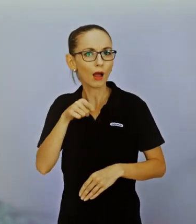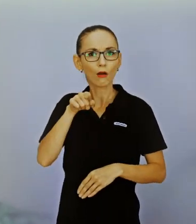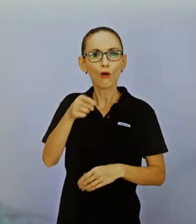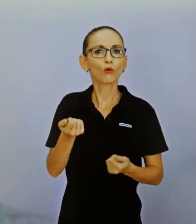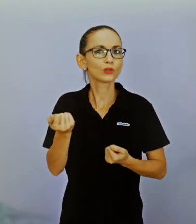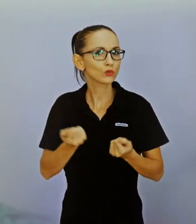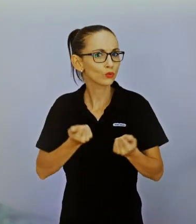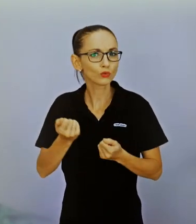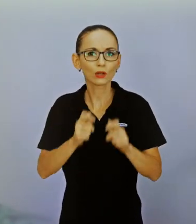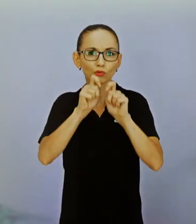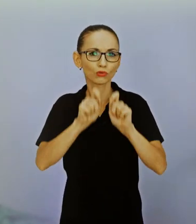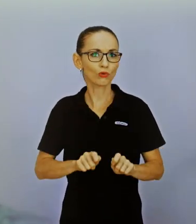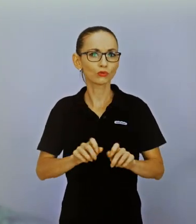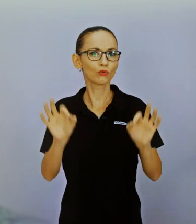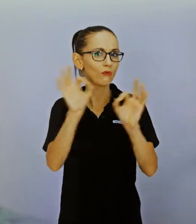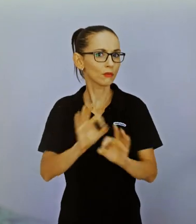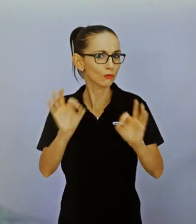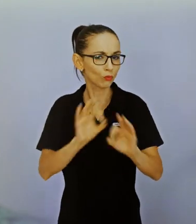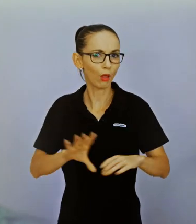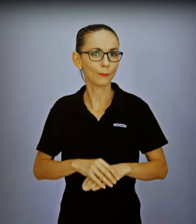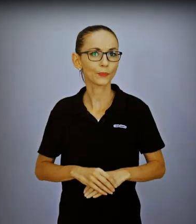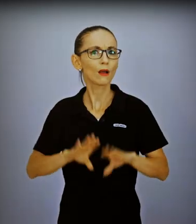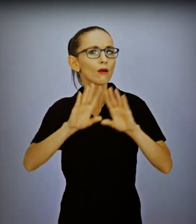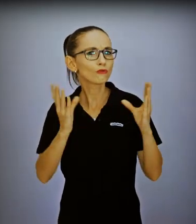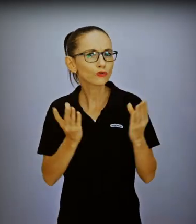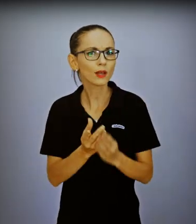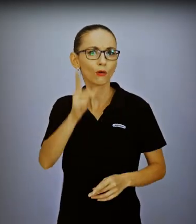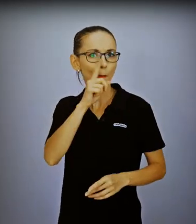Napísali mi na Messenger a začali sme rozoberať veci.